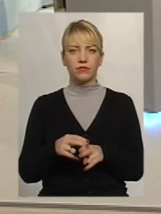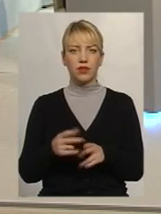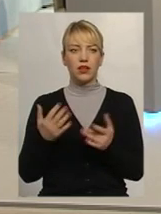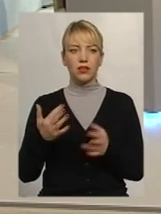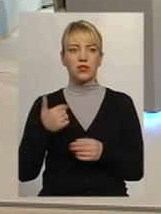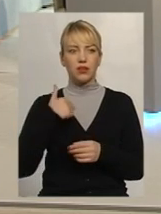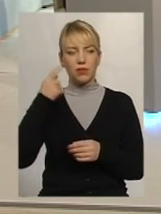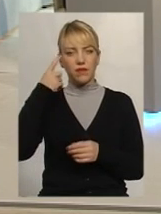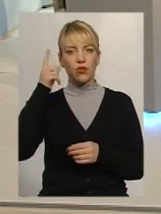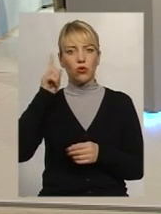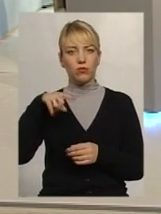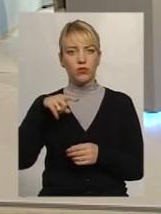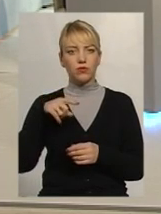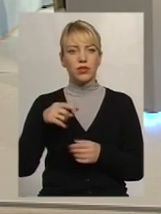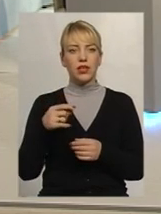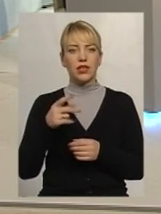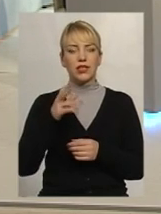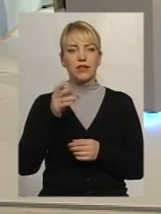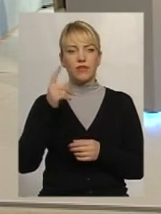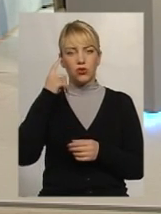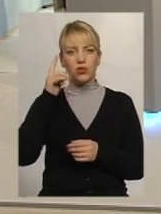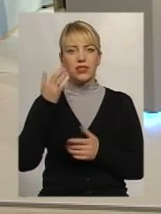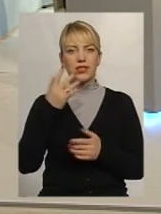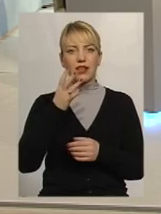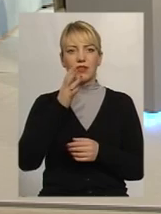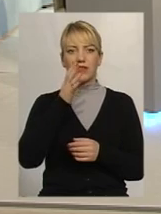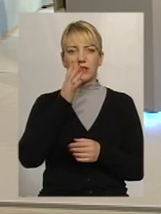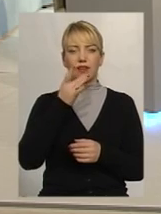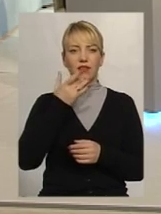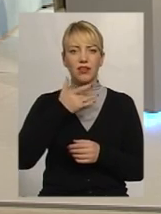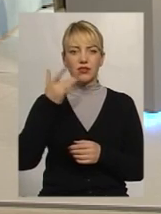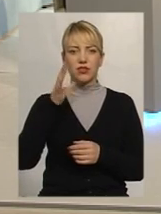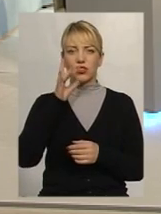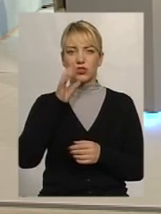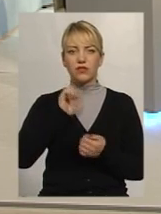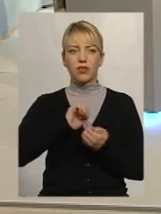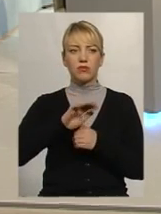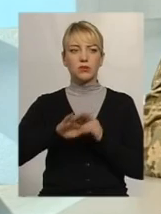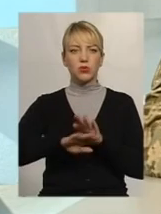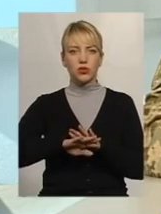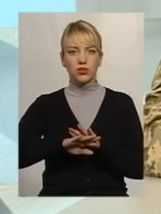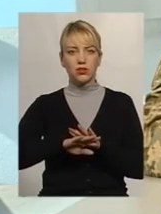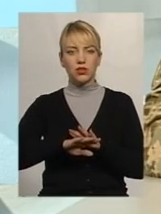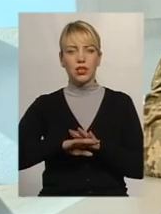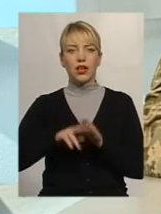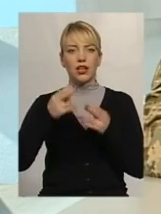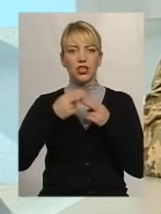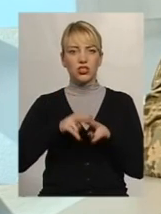мені відомо, що за радянських часів, саме Канеці-Подільські, інженери,